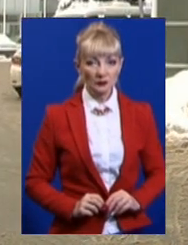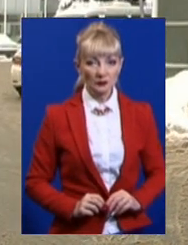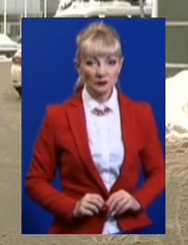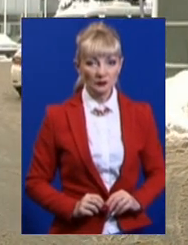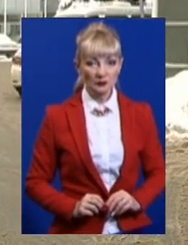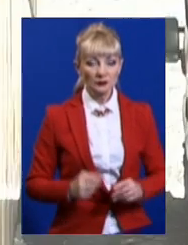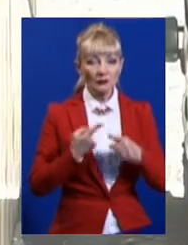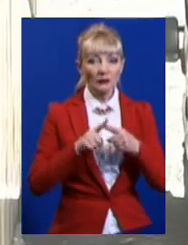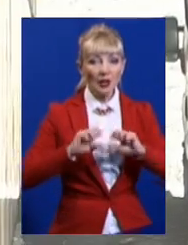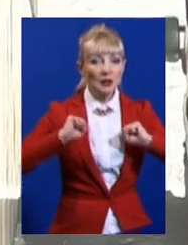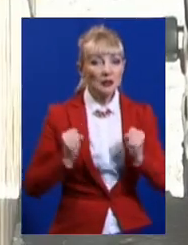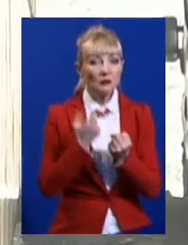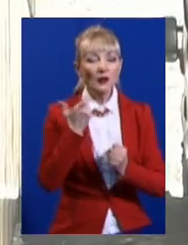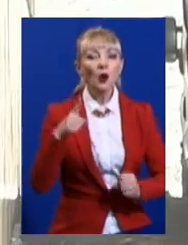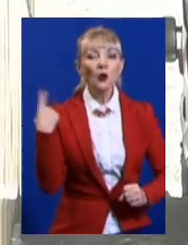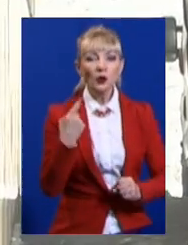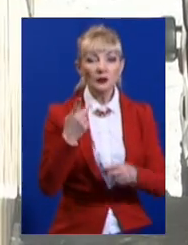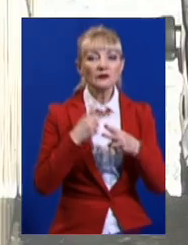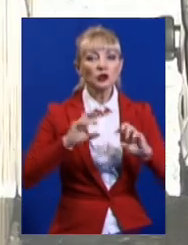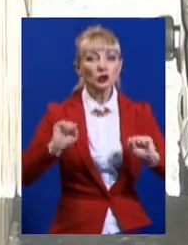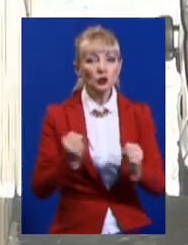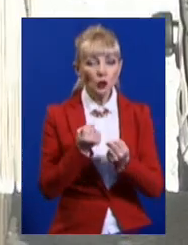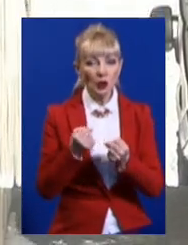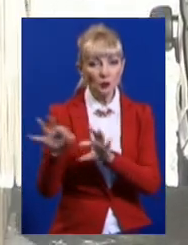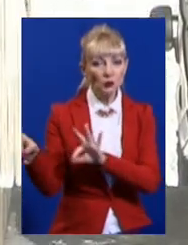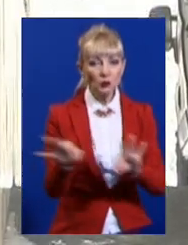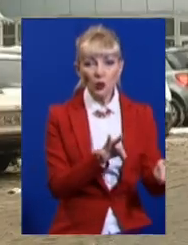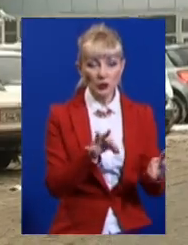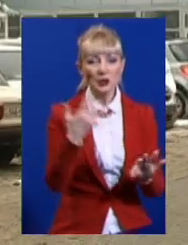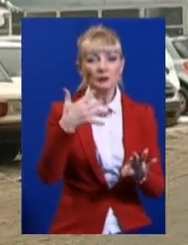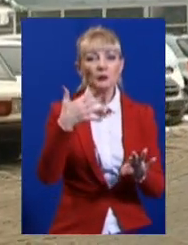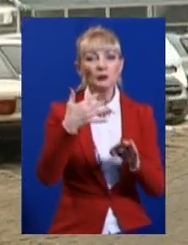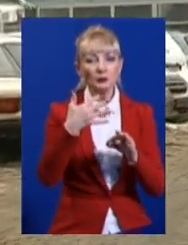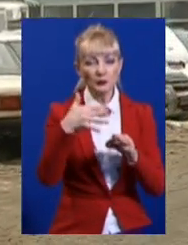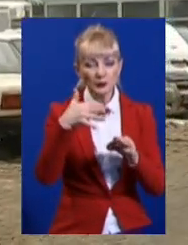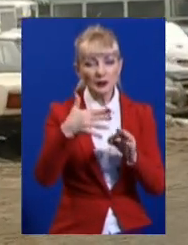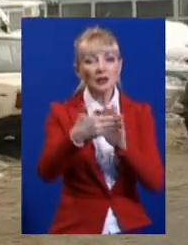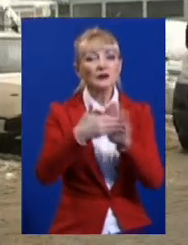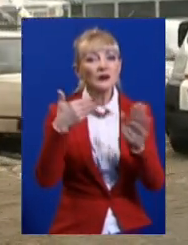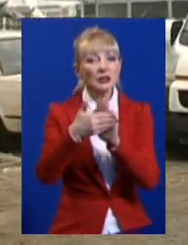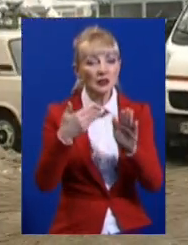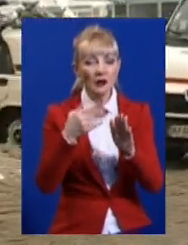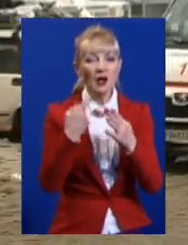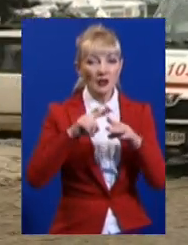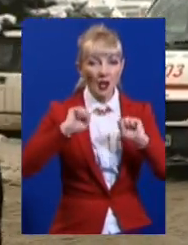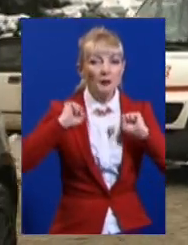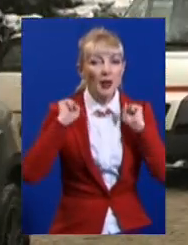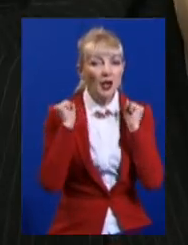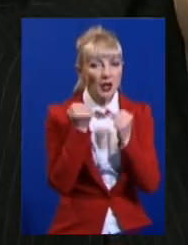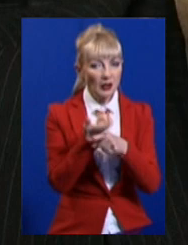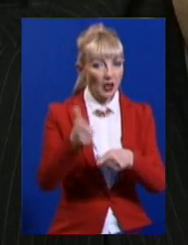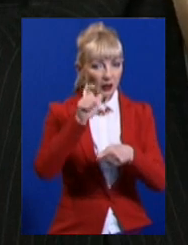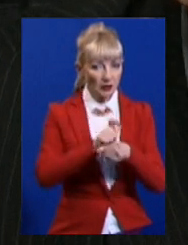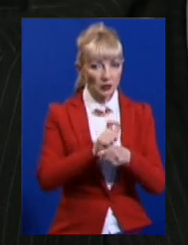Цієї зими у Харківській області лікарі швидкої отримали близько півсотні викликів з повідомленням про обмороження та переохолодження. Про це